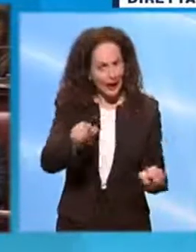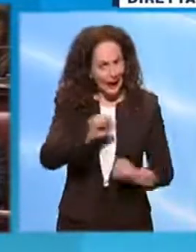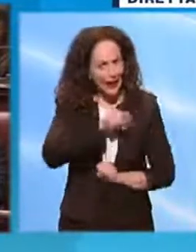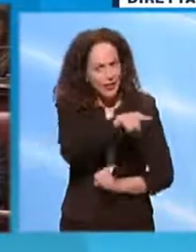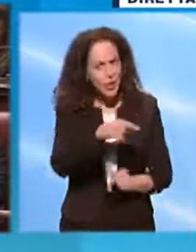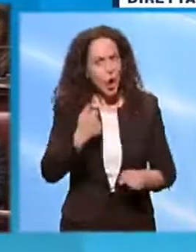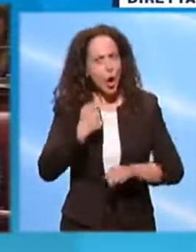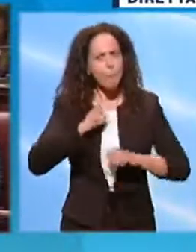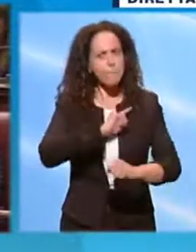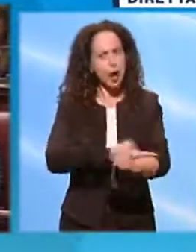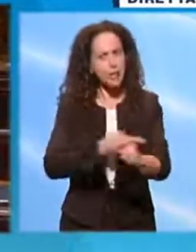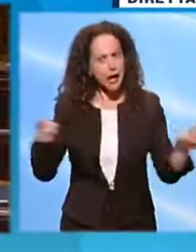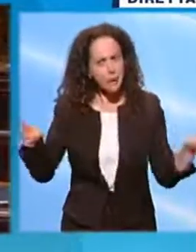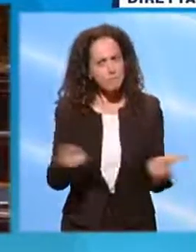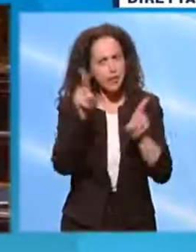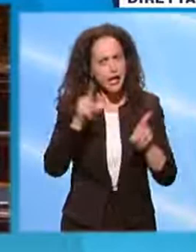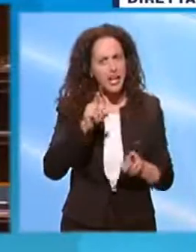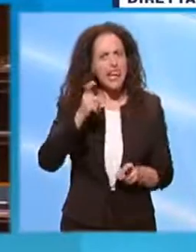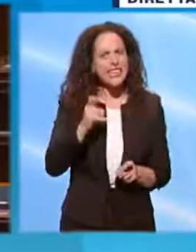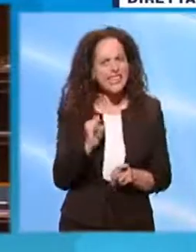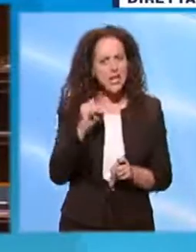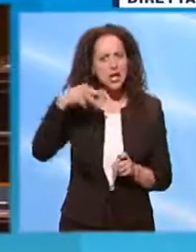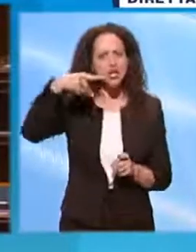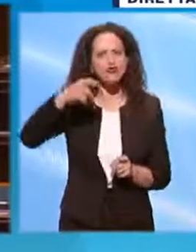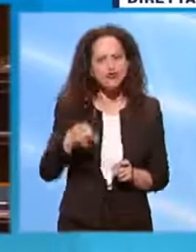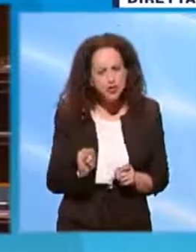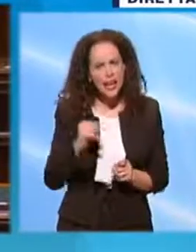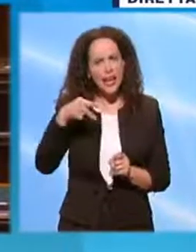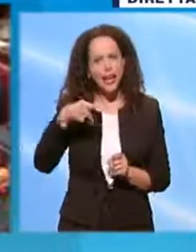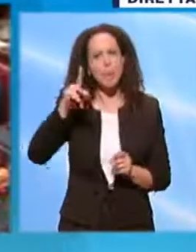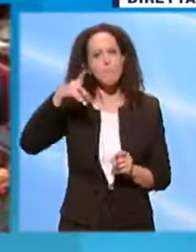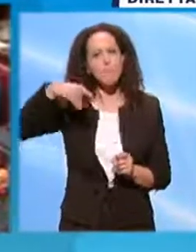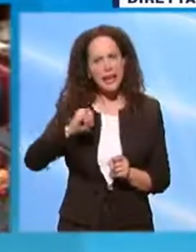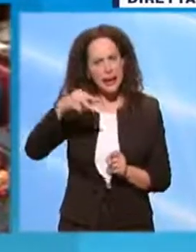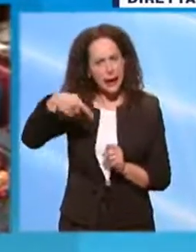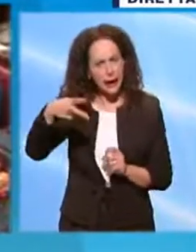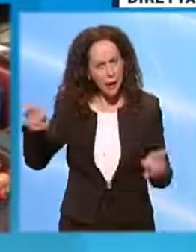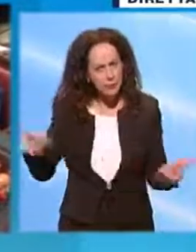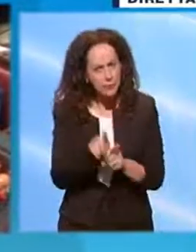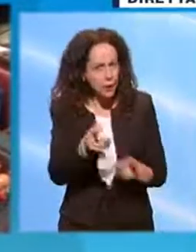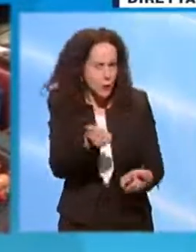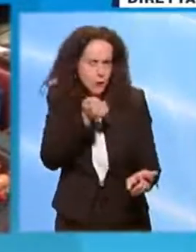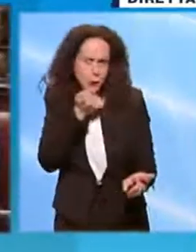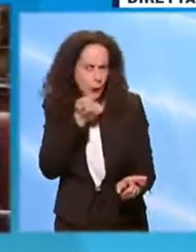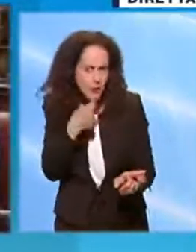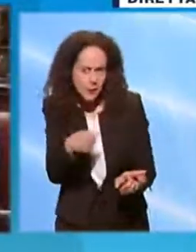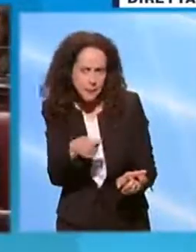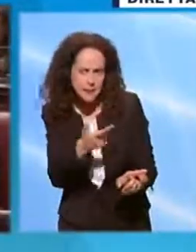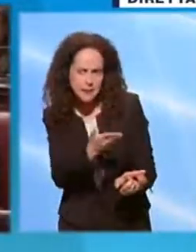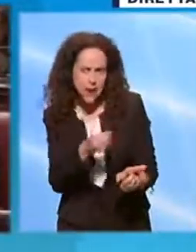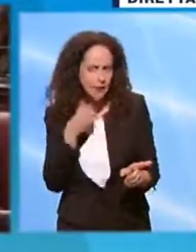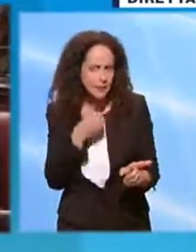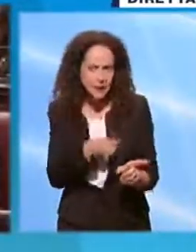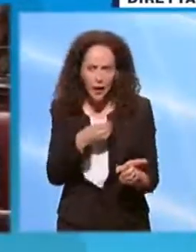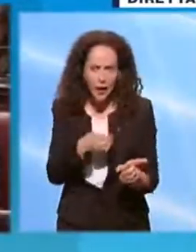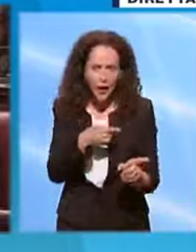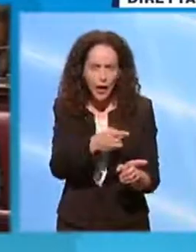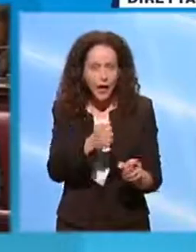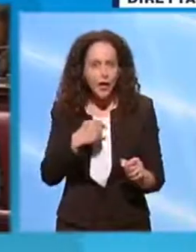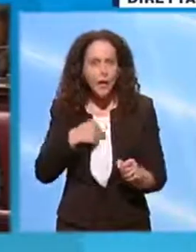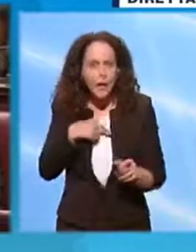Jinping, Presidente Conte. Scusi, ma davvero è incredibile che lei non ritenga di far esprimere il